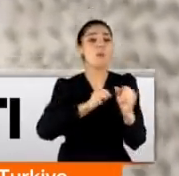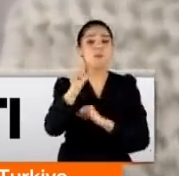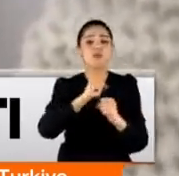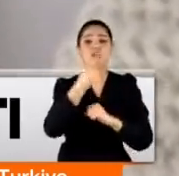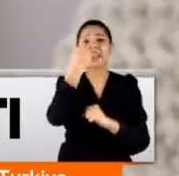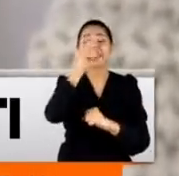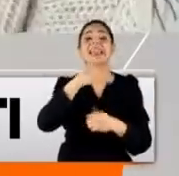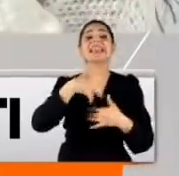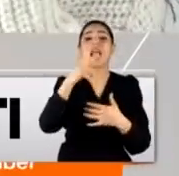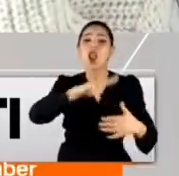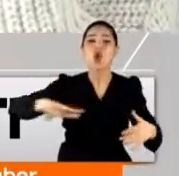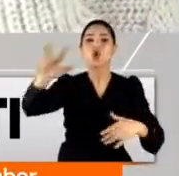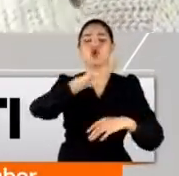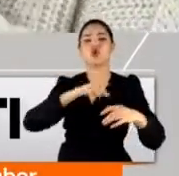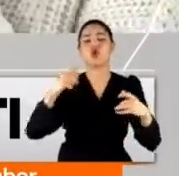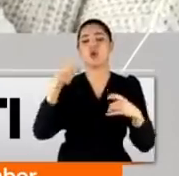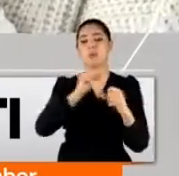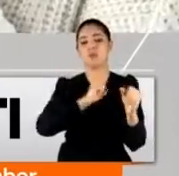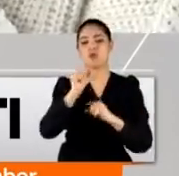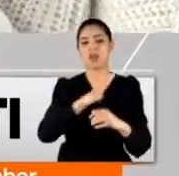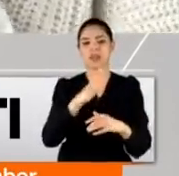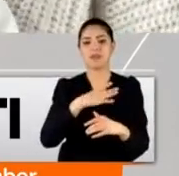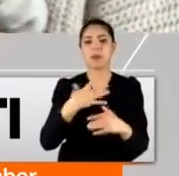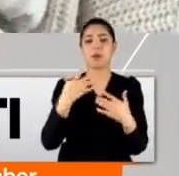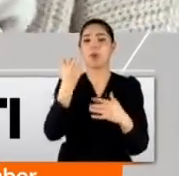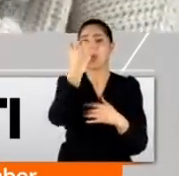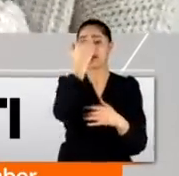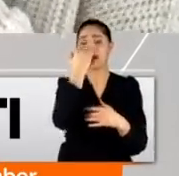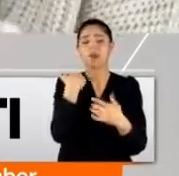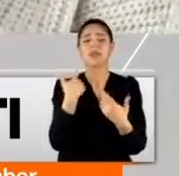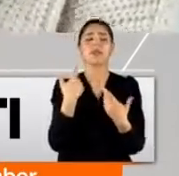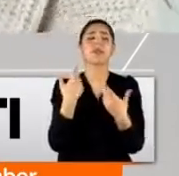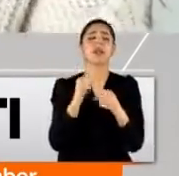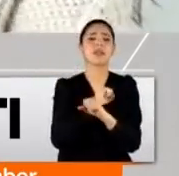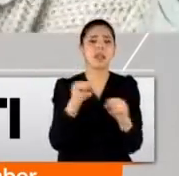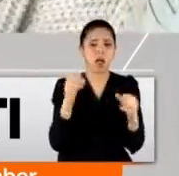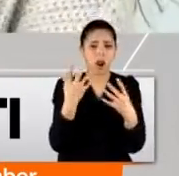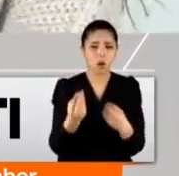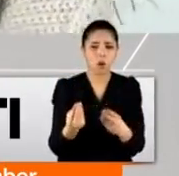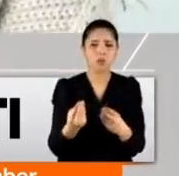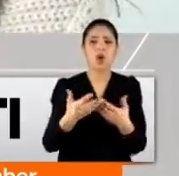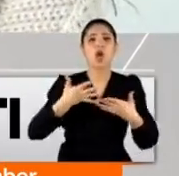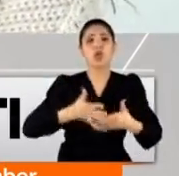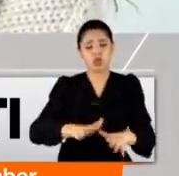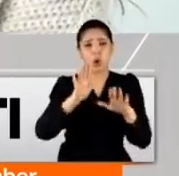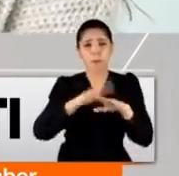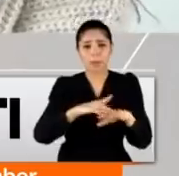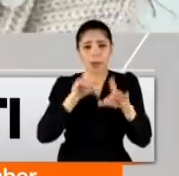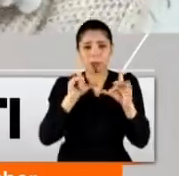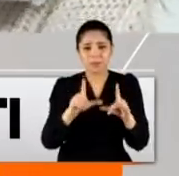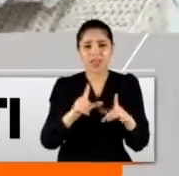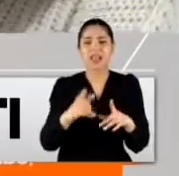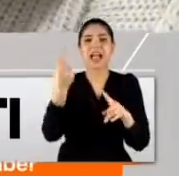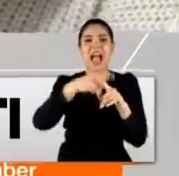bir değil, 3 kişilikti. Kan terhilerim de bozulmaya başlamıştı. Kanda pıhtılaşma seviyem çok yükselmişti. Artık doğum yapmam gerekiyordu.